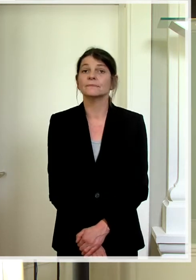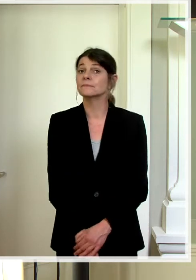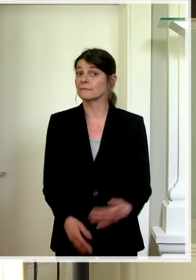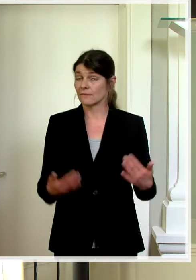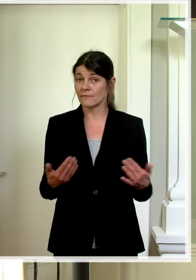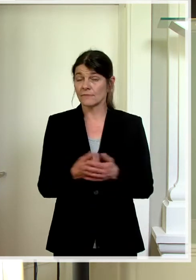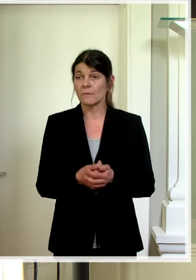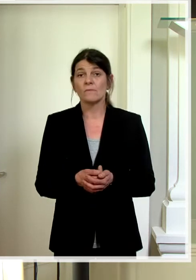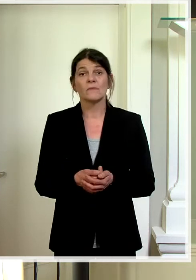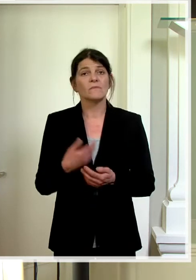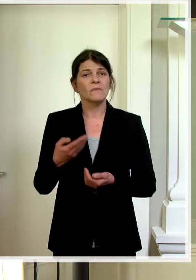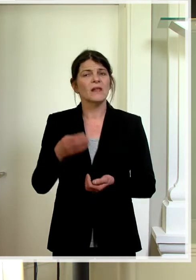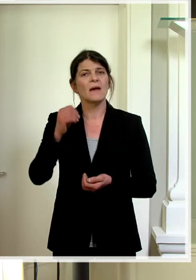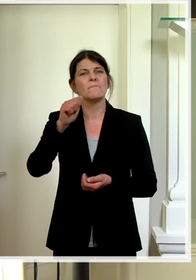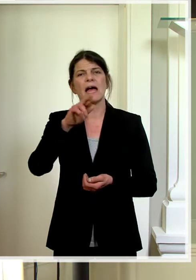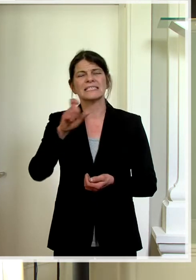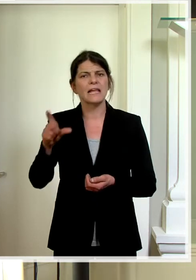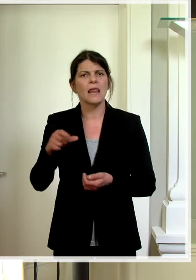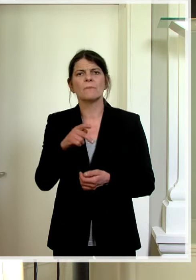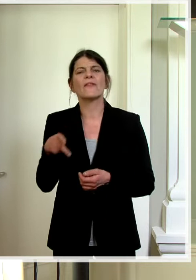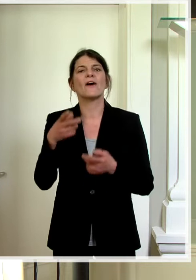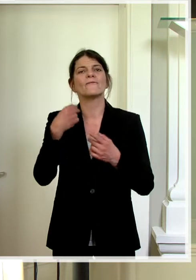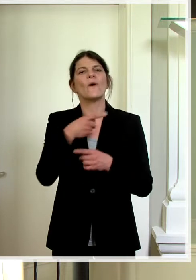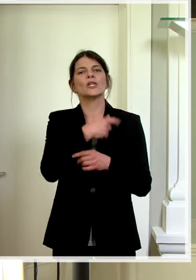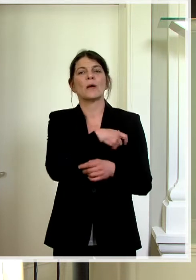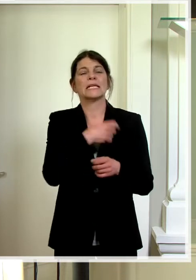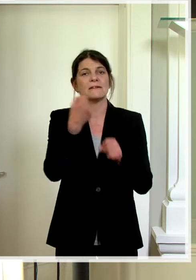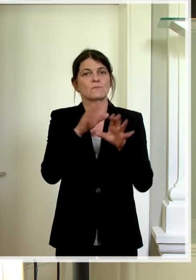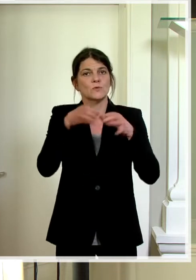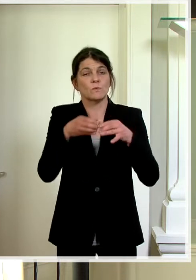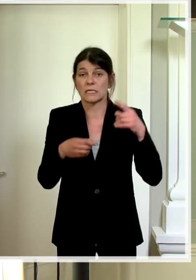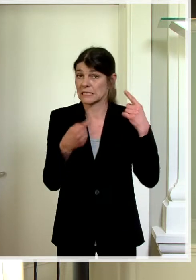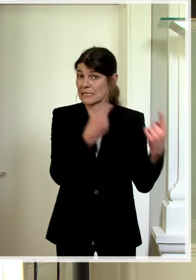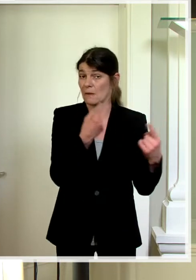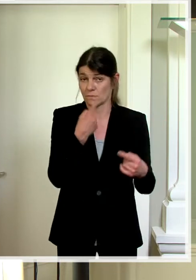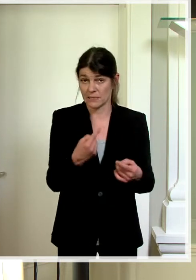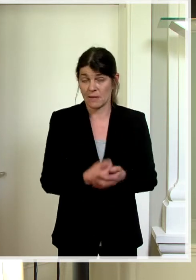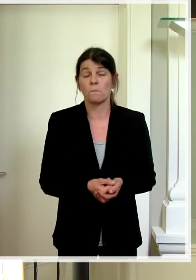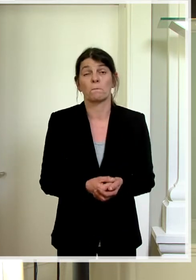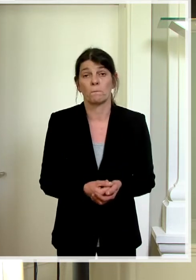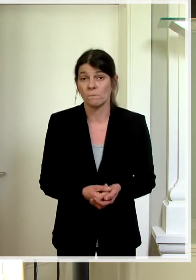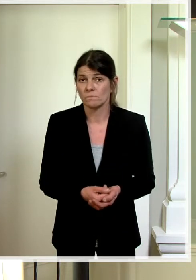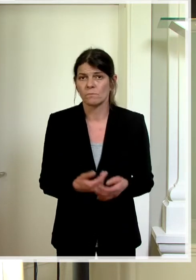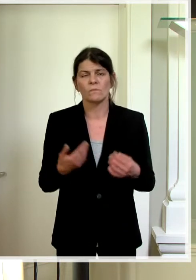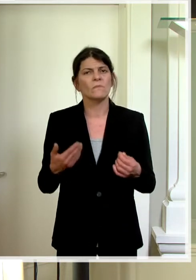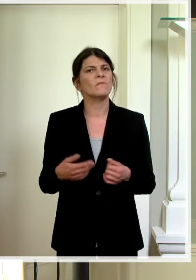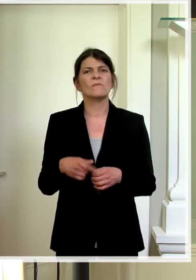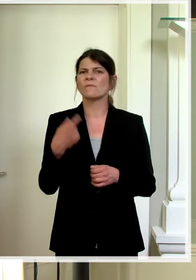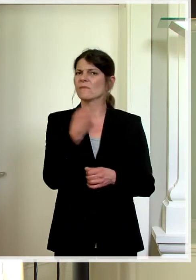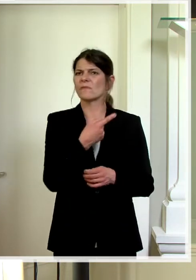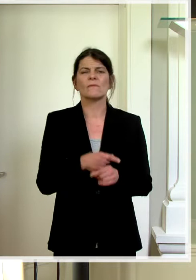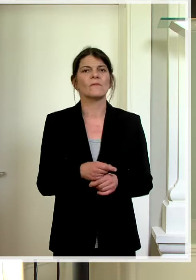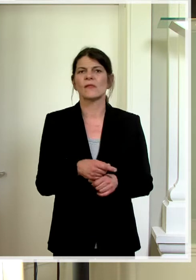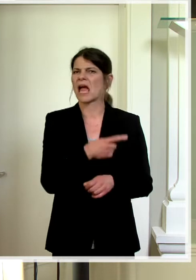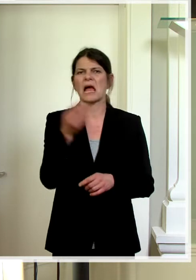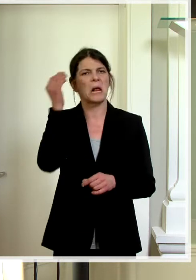Dann hat Marcel Tanner von der Schweizer Taskforce vor kurzem gesagt, dass er nicht mit einer flächendeckenden